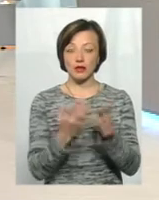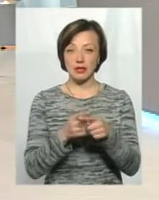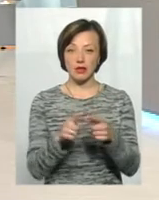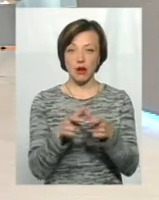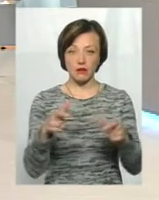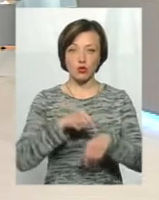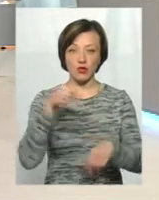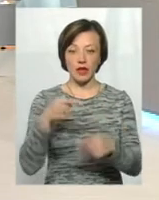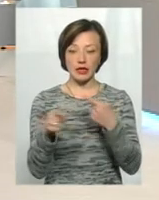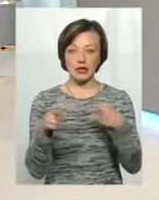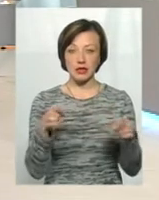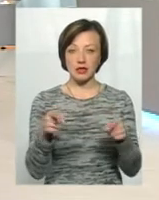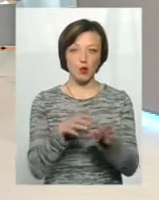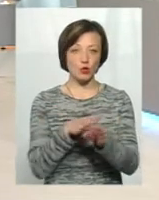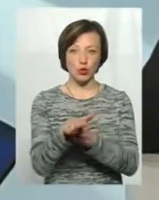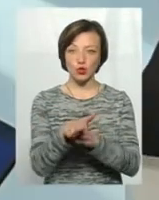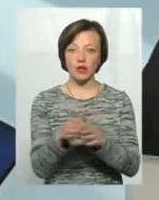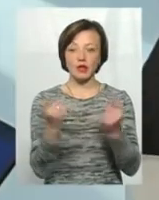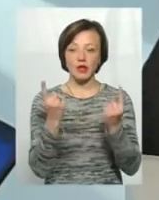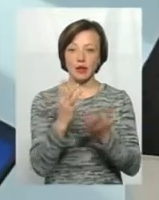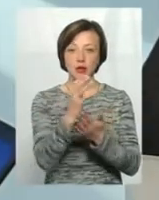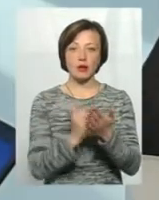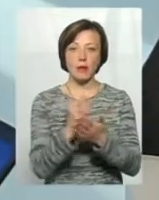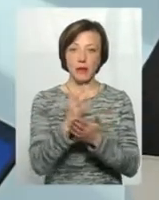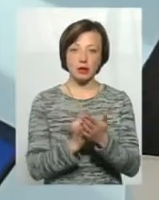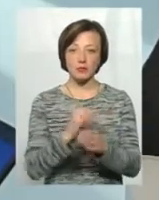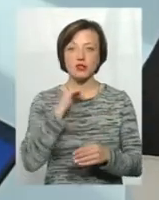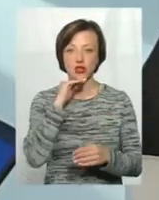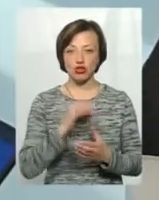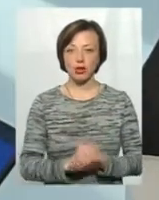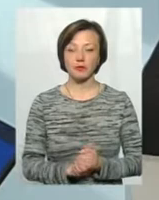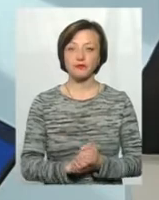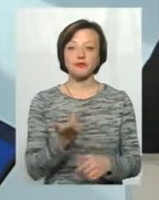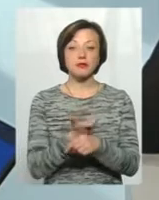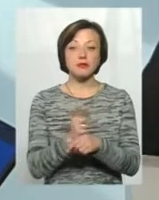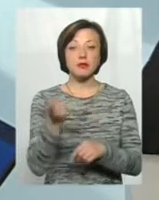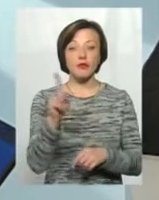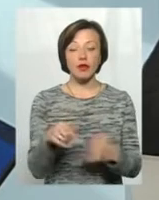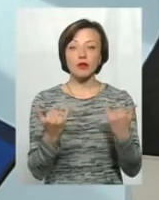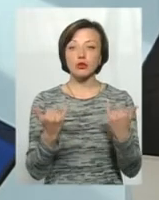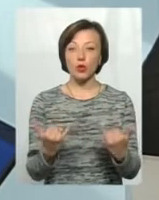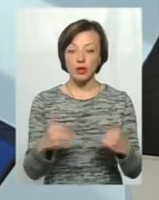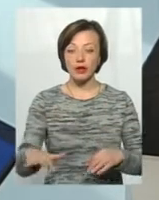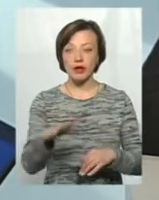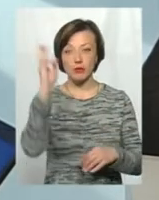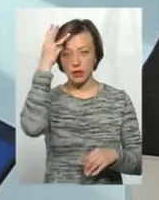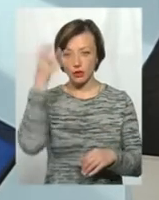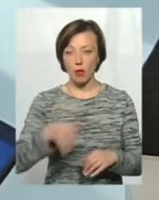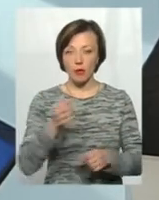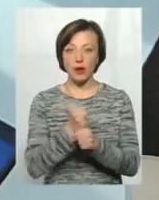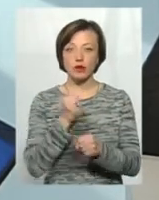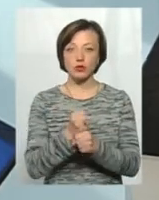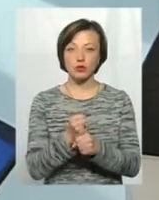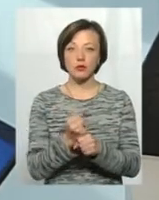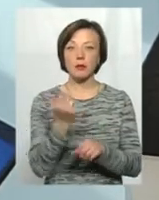відчуваєте різницю, абсолютно з великим запасом навіть вистачає. Більше того, сьогодні на тернах Хмельницької області працює